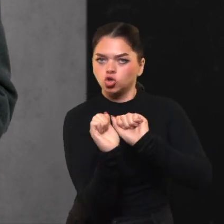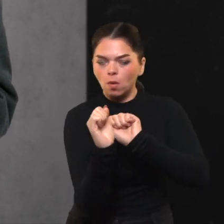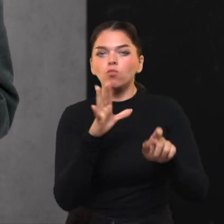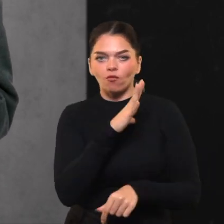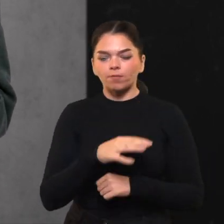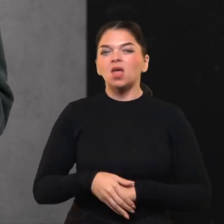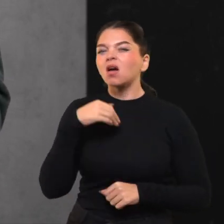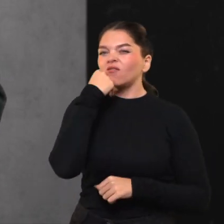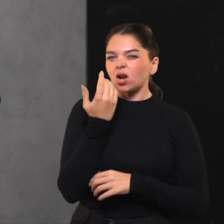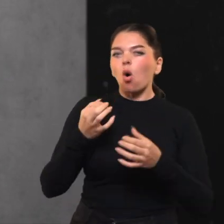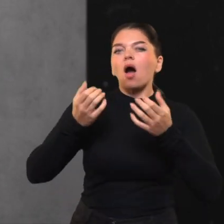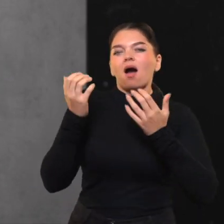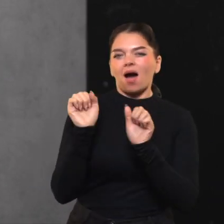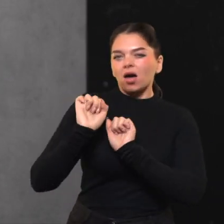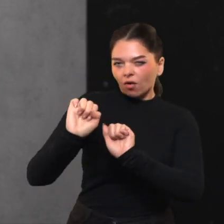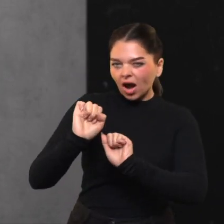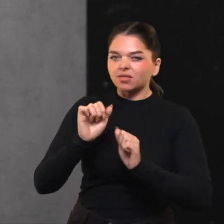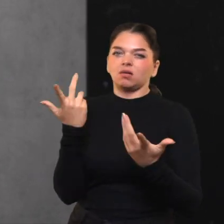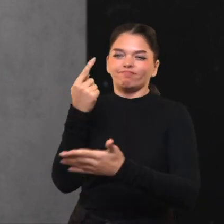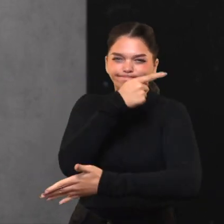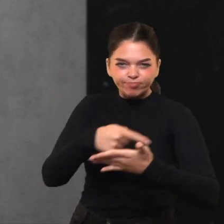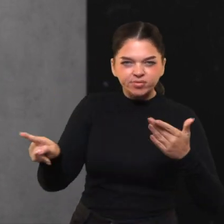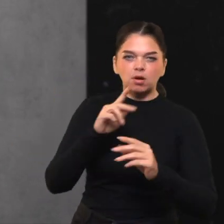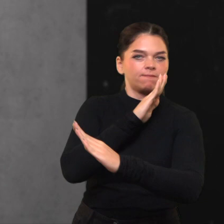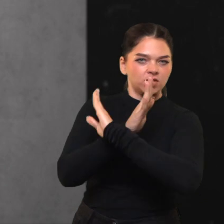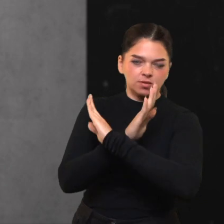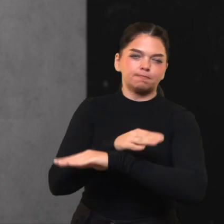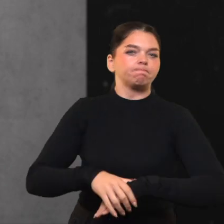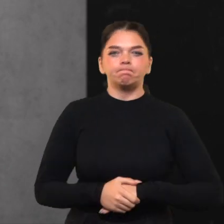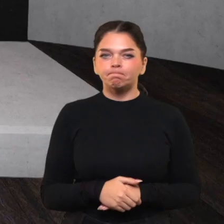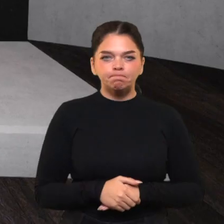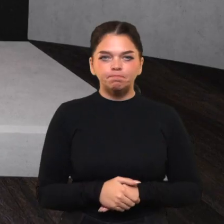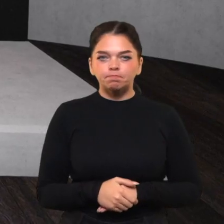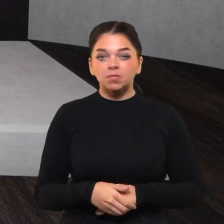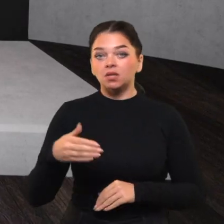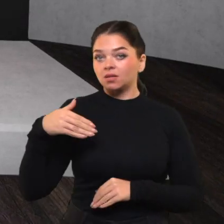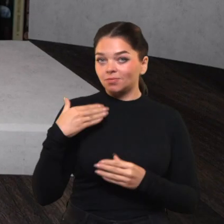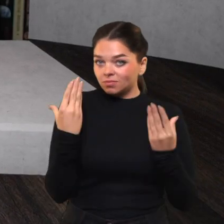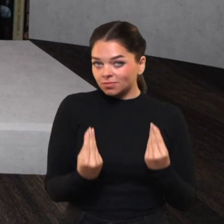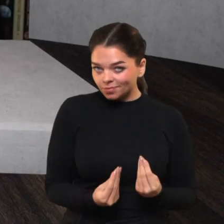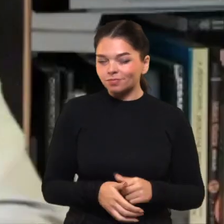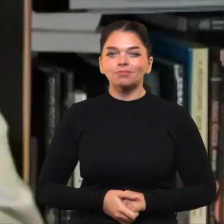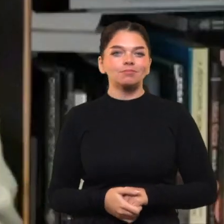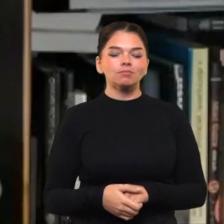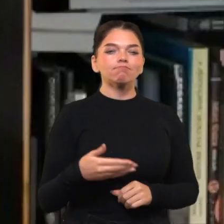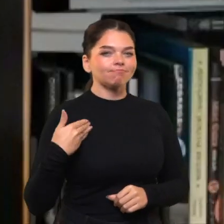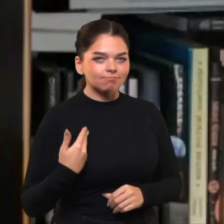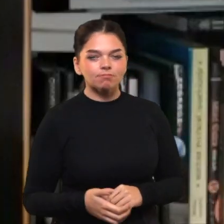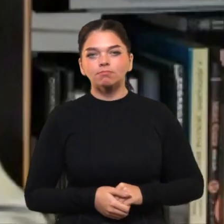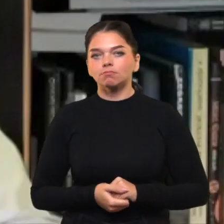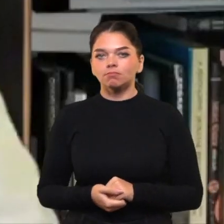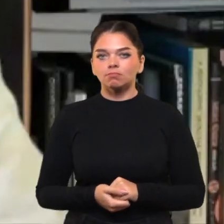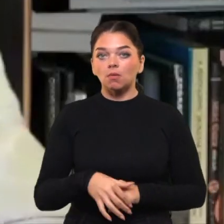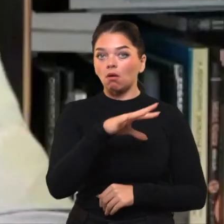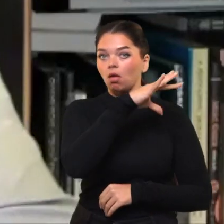Kiek vėliau advokato statusas šio buvo atimtas. Rusijoje negyvena. Labai dieną, Markai. Dar atprieškai.